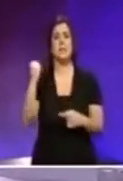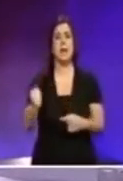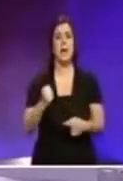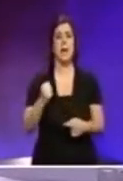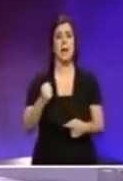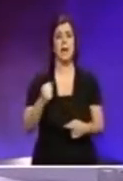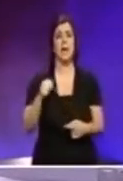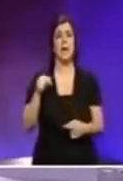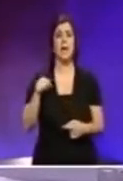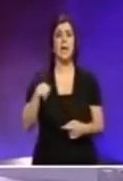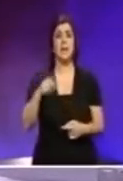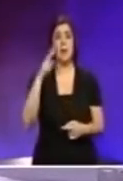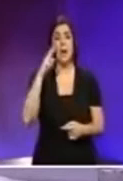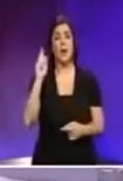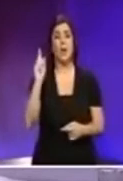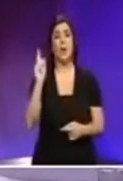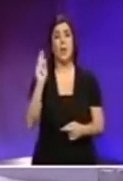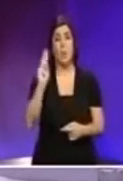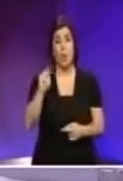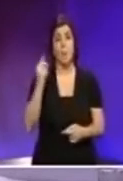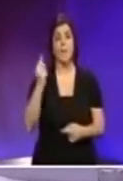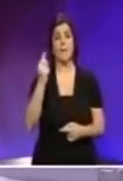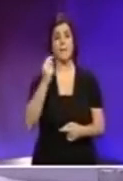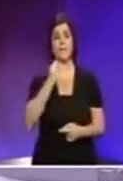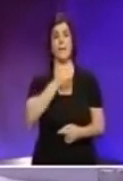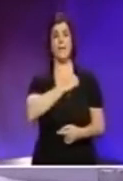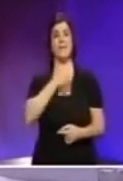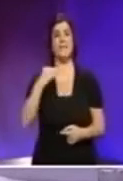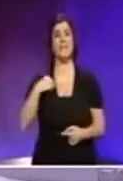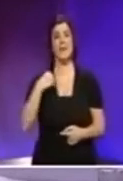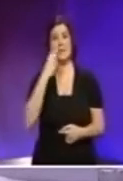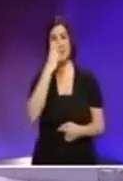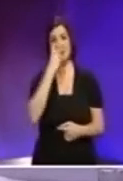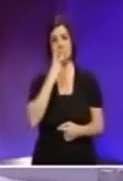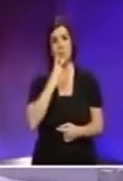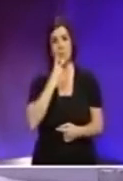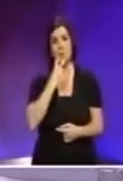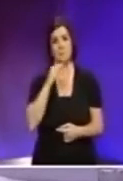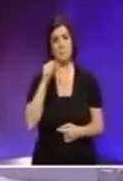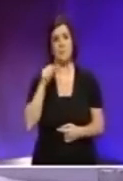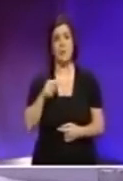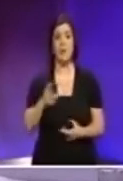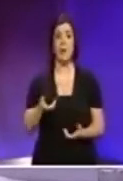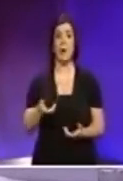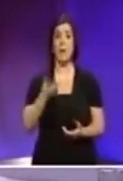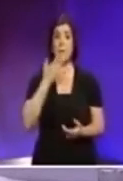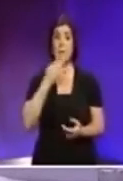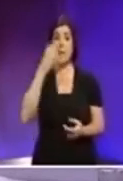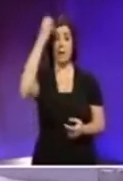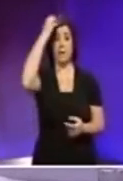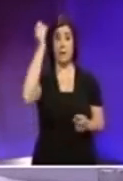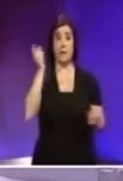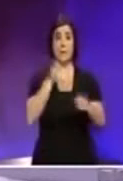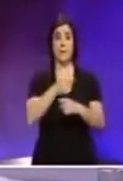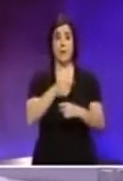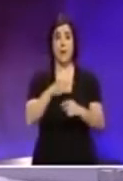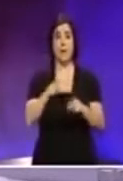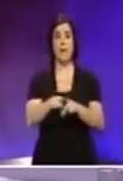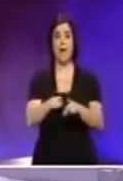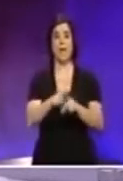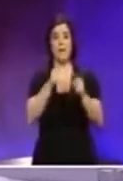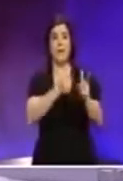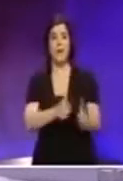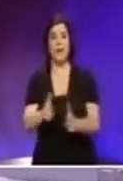skużawni, ta San Vincenzo de Bol, id-deħar tal-anzjani. Alla jibirek, kul darba li inbida l-gvern, isa gwerra